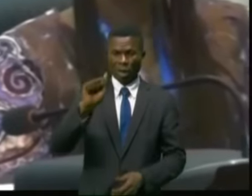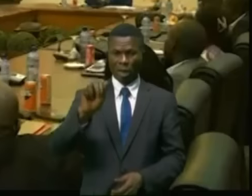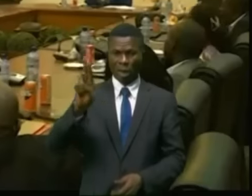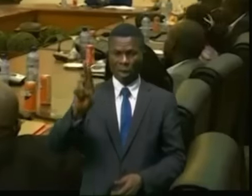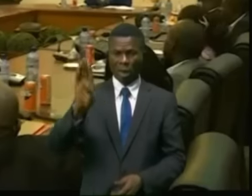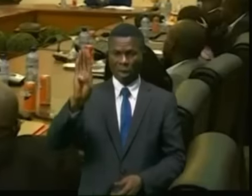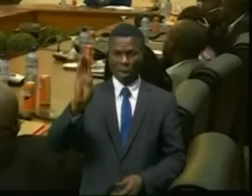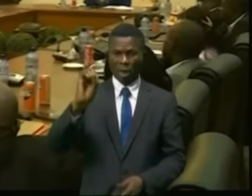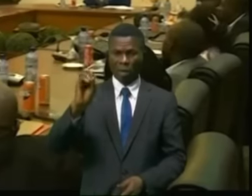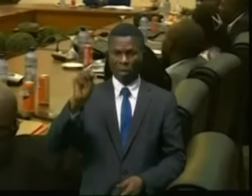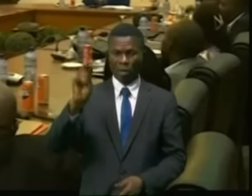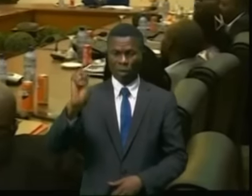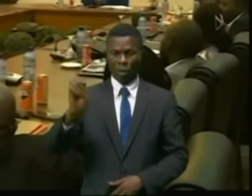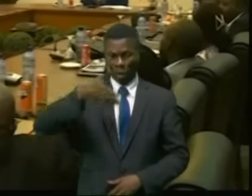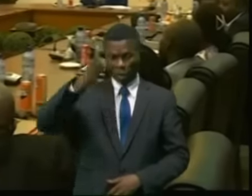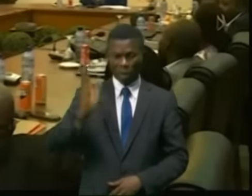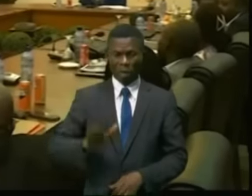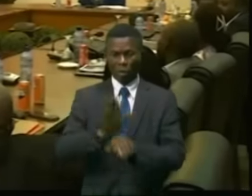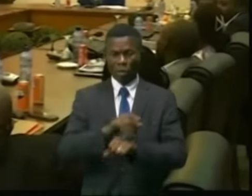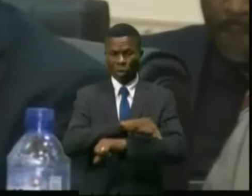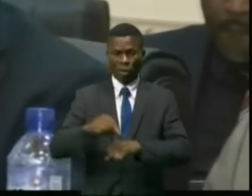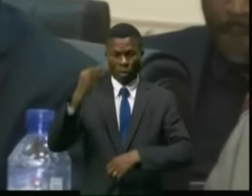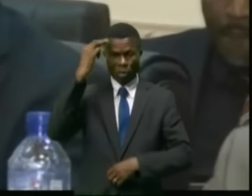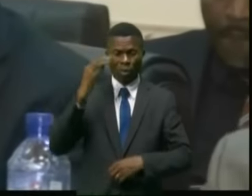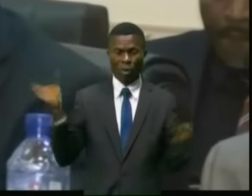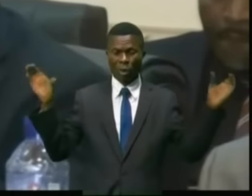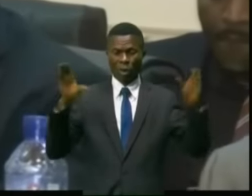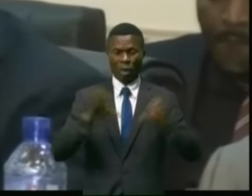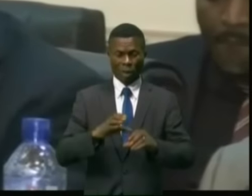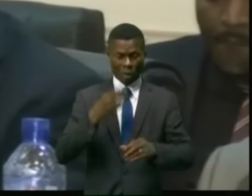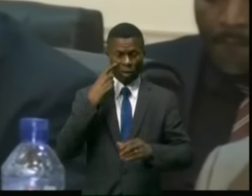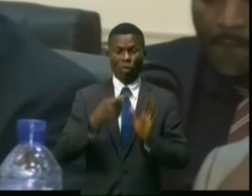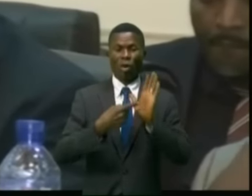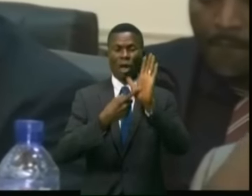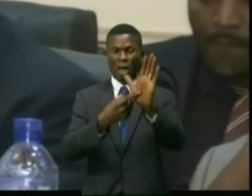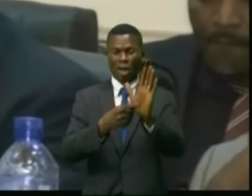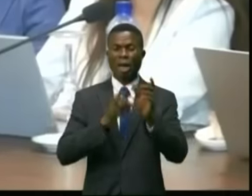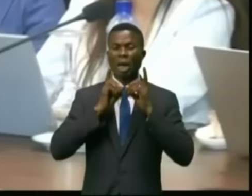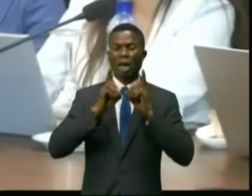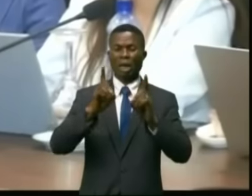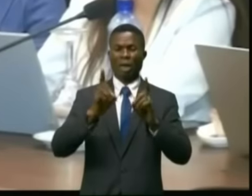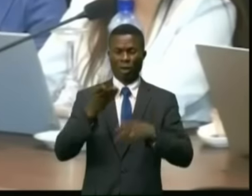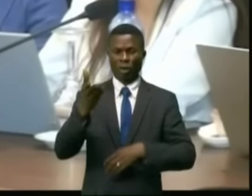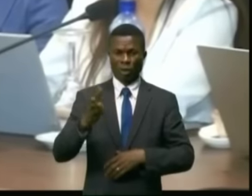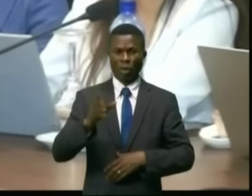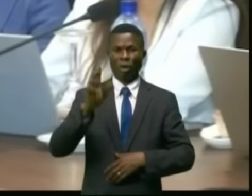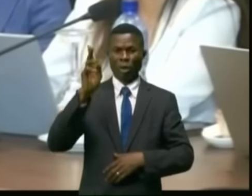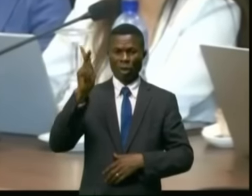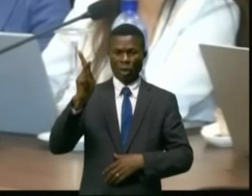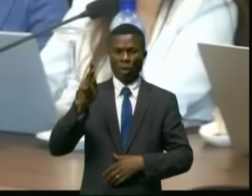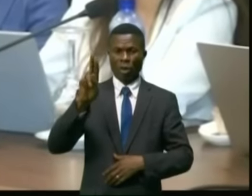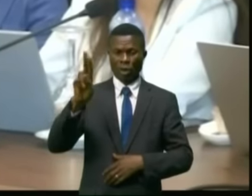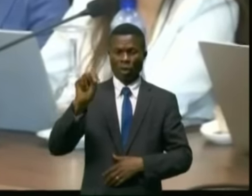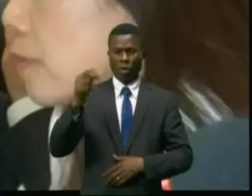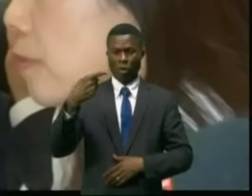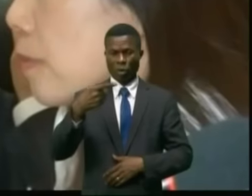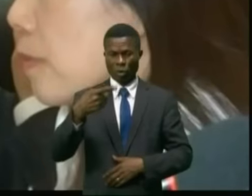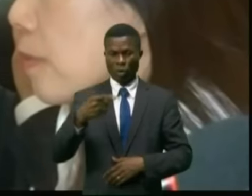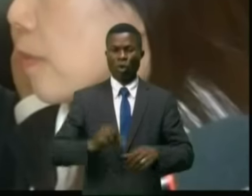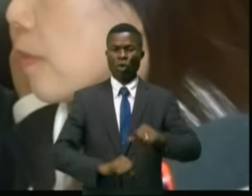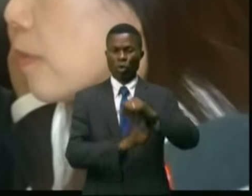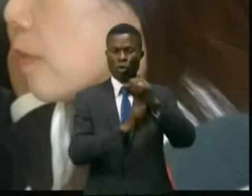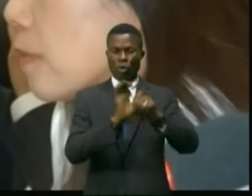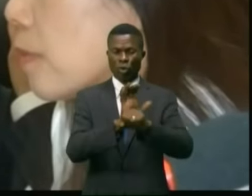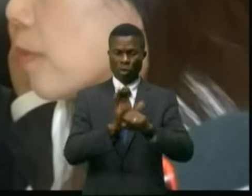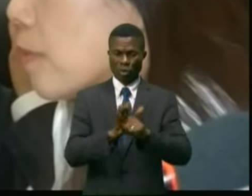'elle, des experts de plusieurs ministères venus apprécier l'exposé de Lwokung qui attend valoriser le marché des